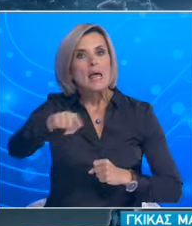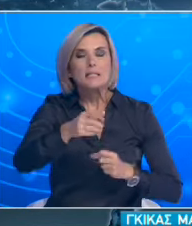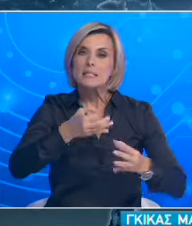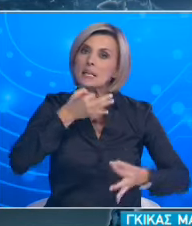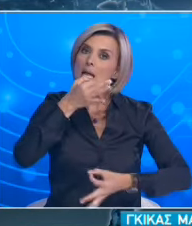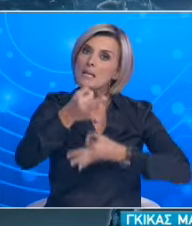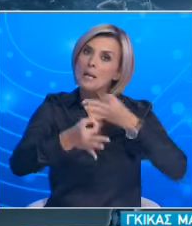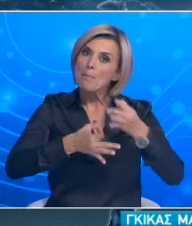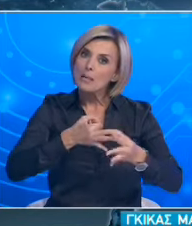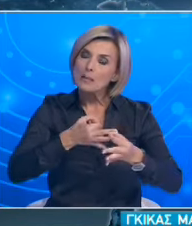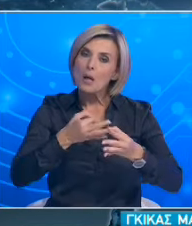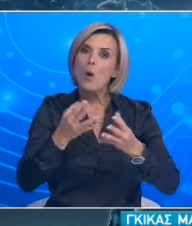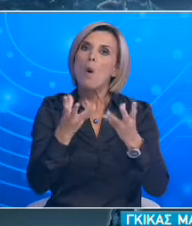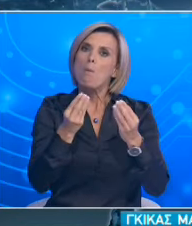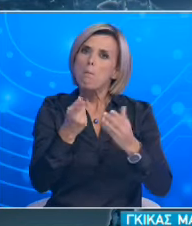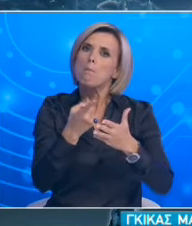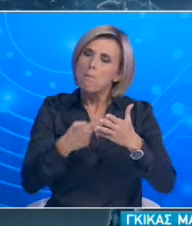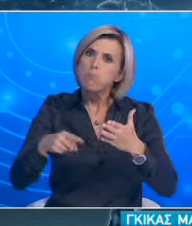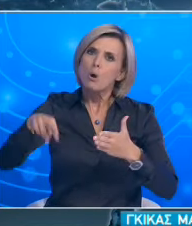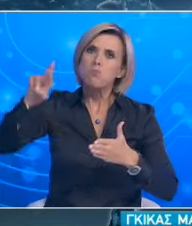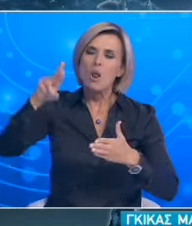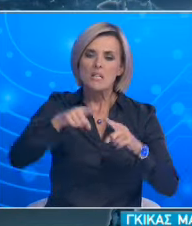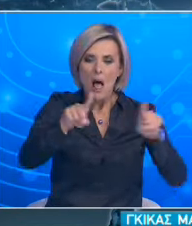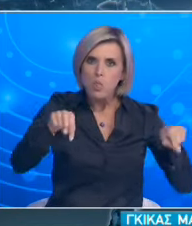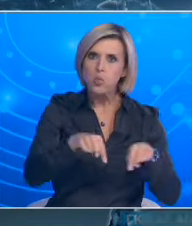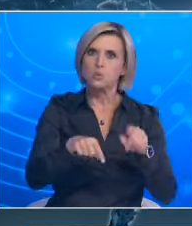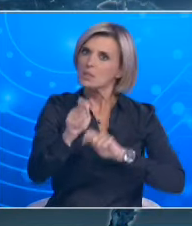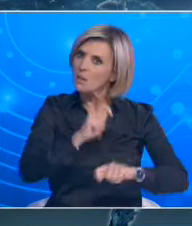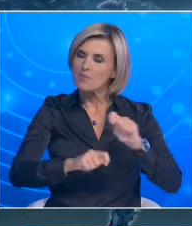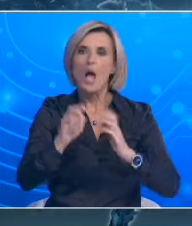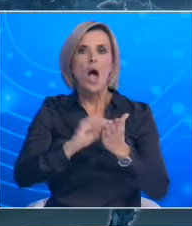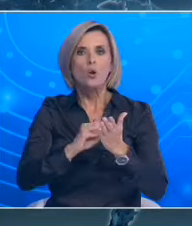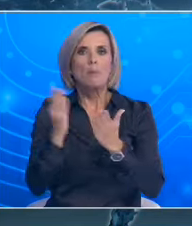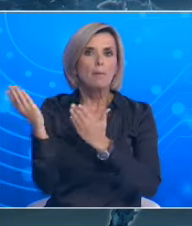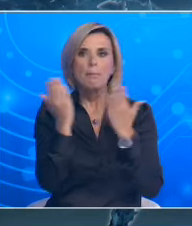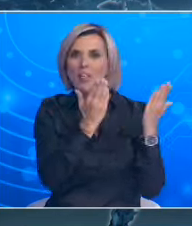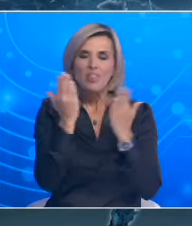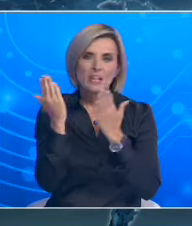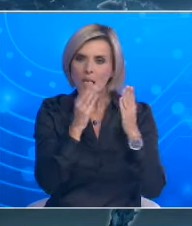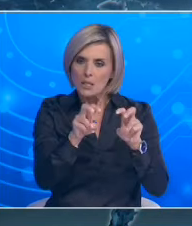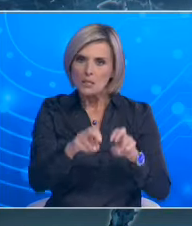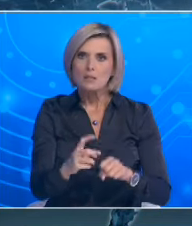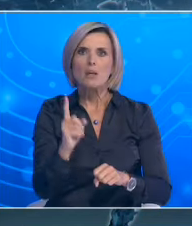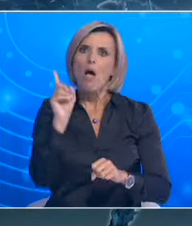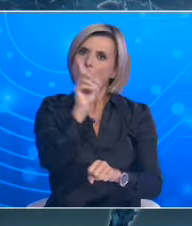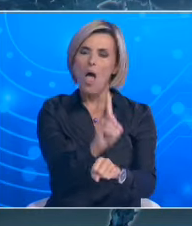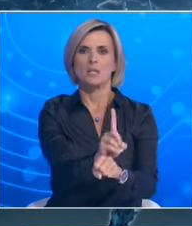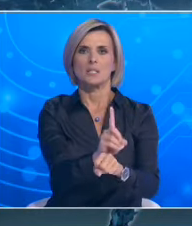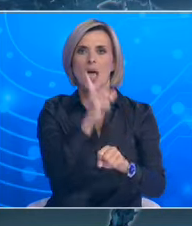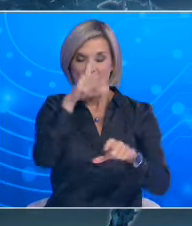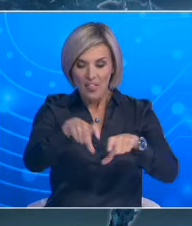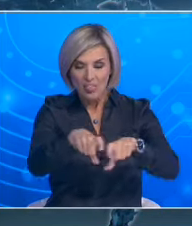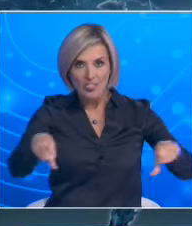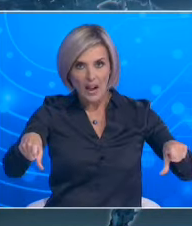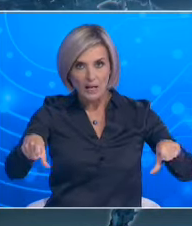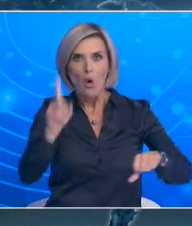είναι περισσότερες οι σχολικές αίθουσες έτσι ώστε να κρατούνται οι αποστάσεις ή ακόμα να δούμε και μαθητές που να είναι ένας μαθητής στο θρανείο όχι δύο μαζί.